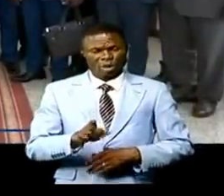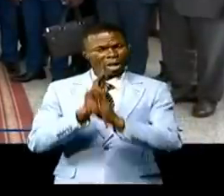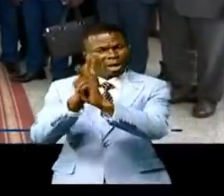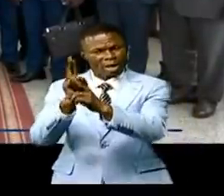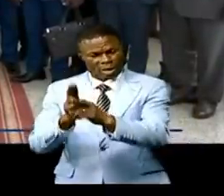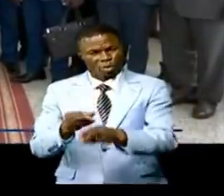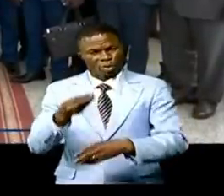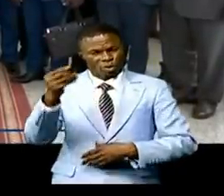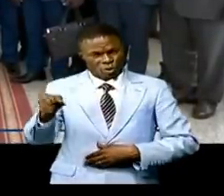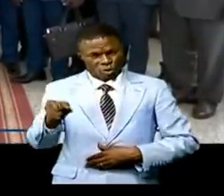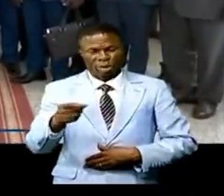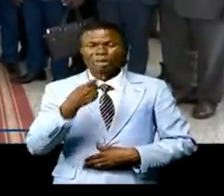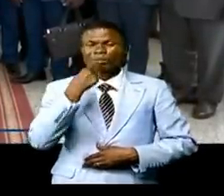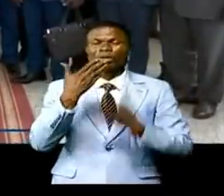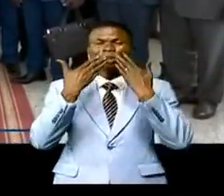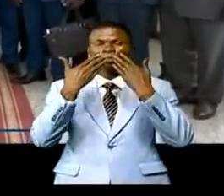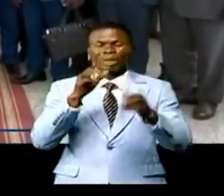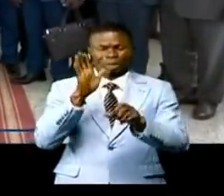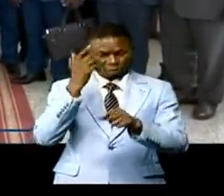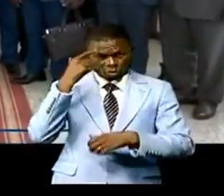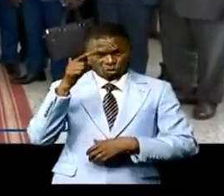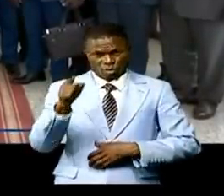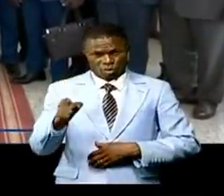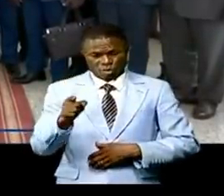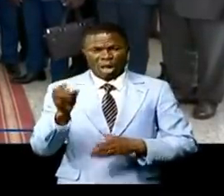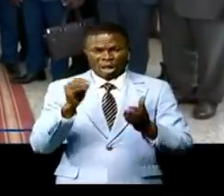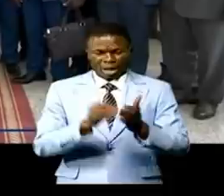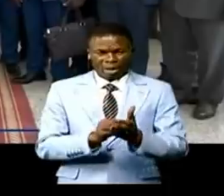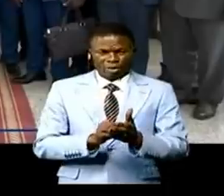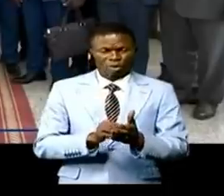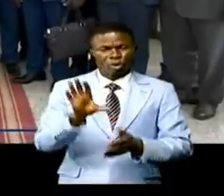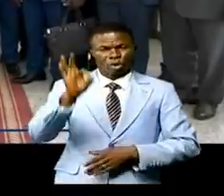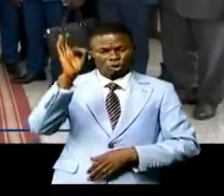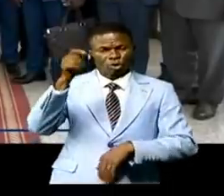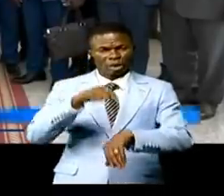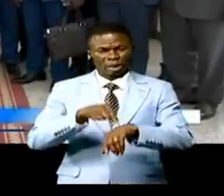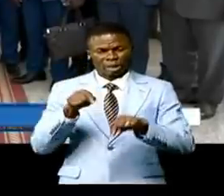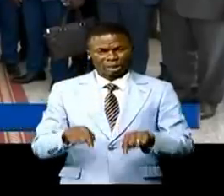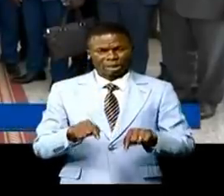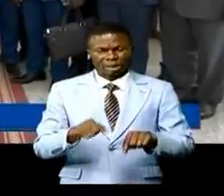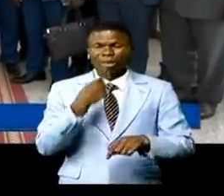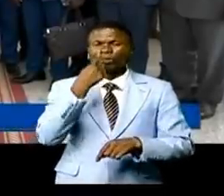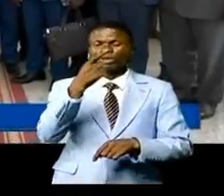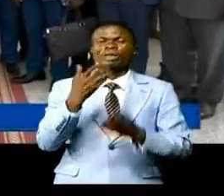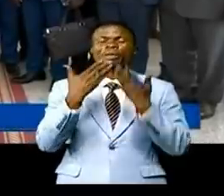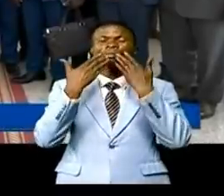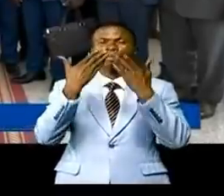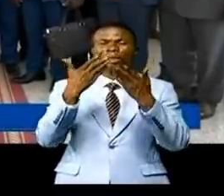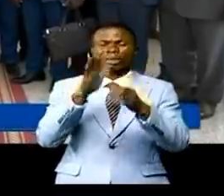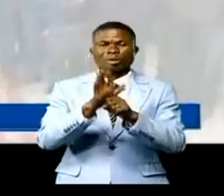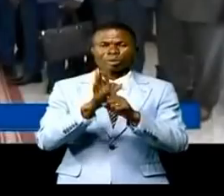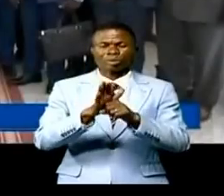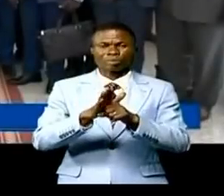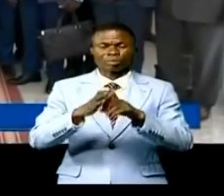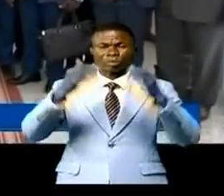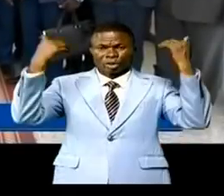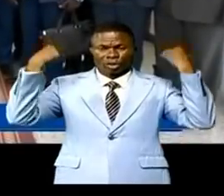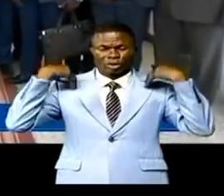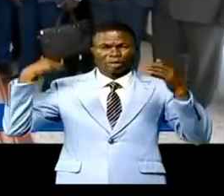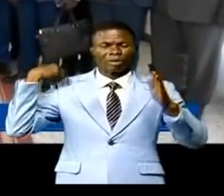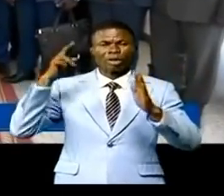et lui dire merci. Je profite de cette occasion pour remercier le chef du gouvernement,